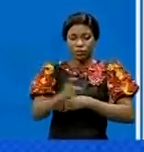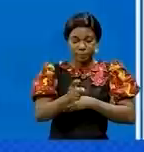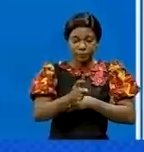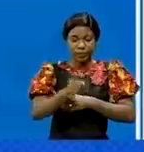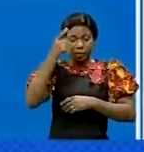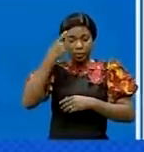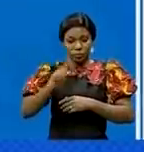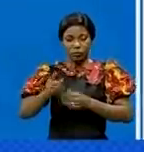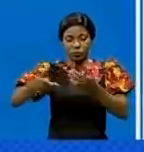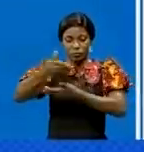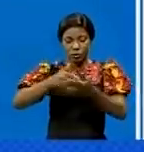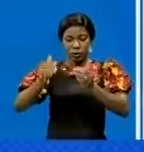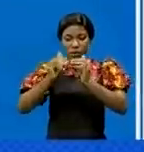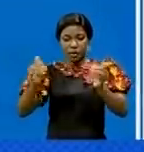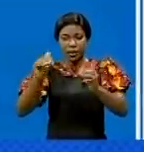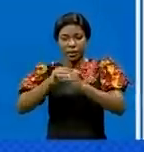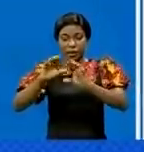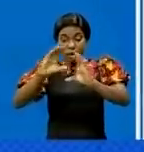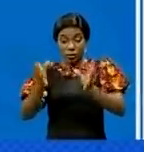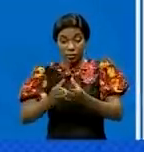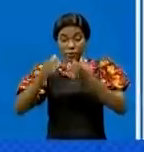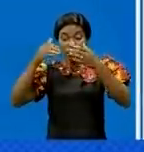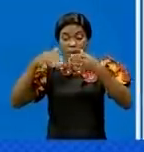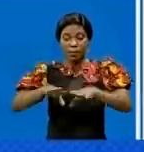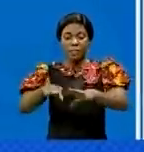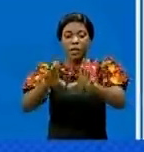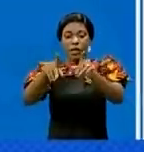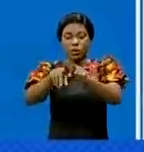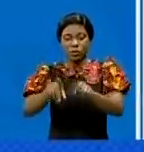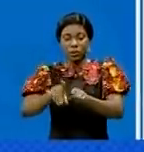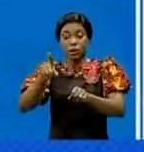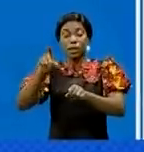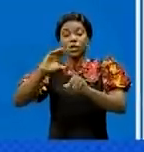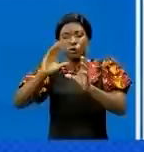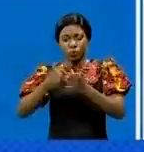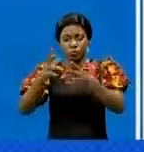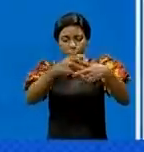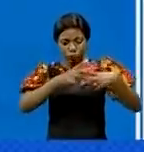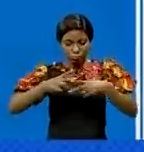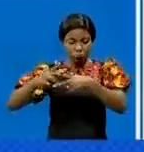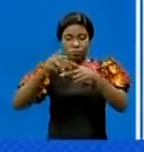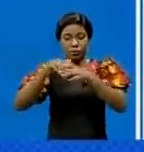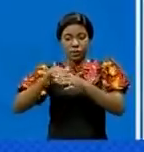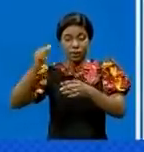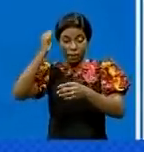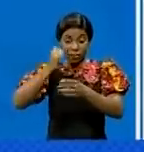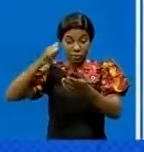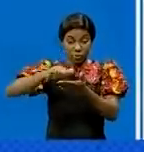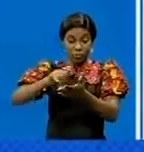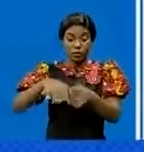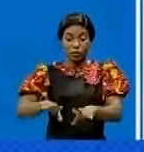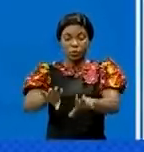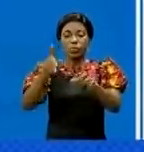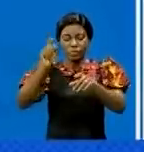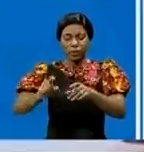pour la rédynamisation du commissariat fluvial, afin que la réglementation du secteur de la navigation soit de stricte